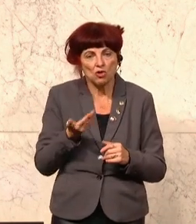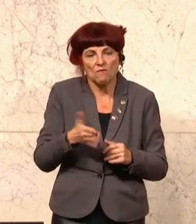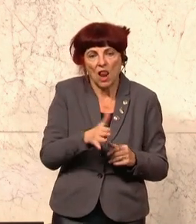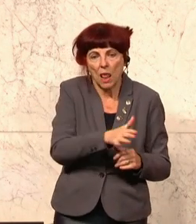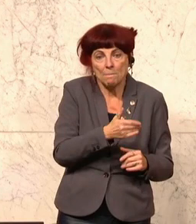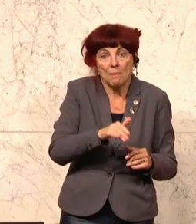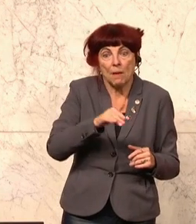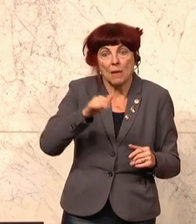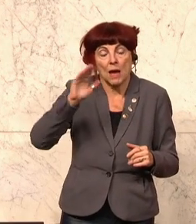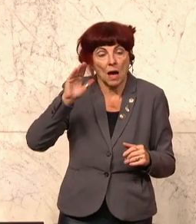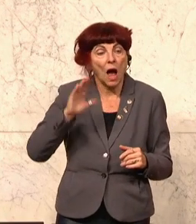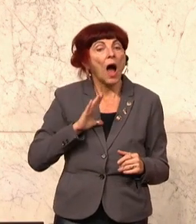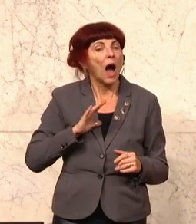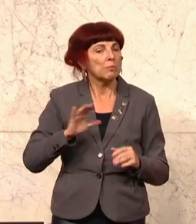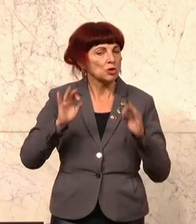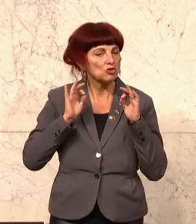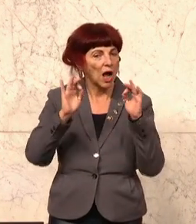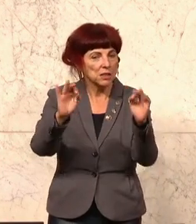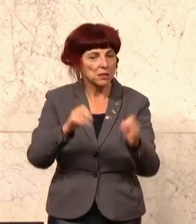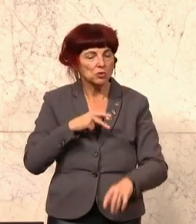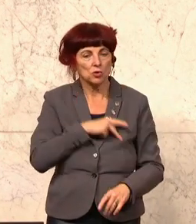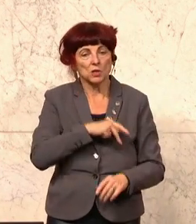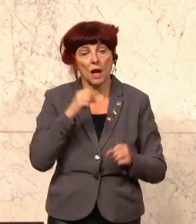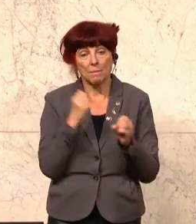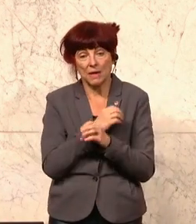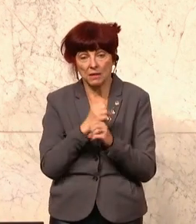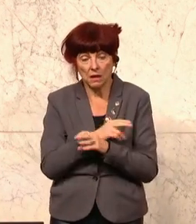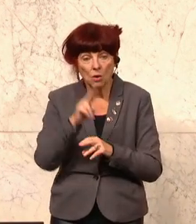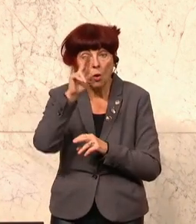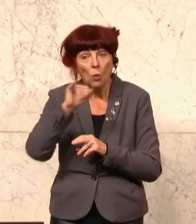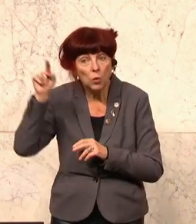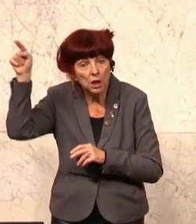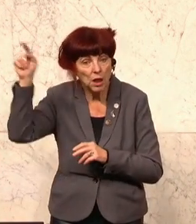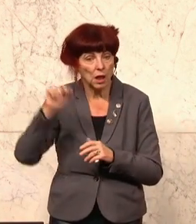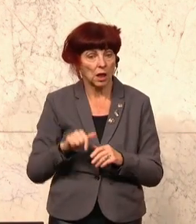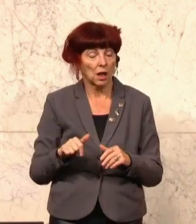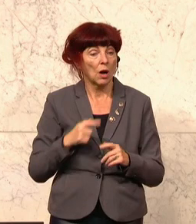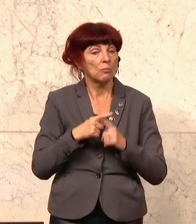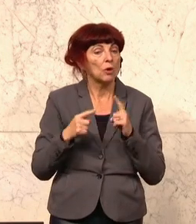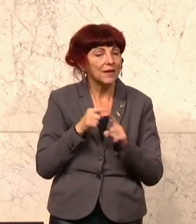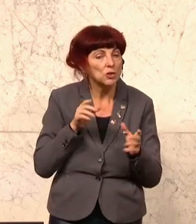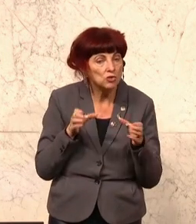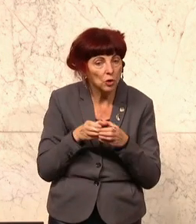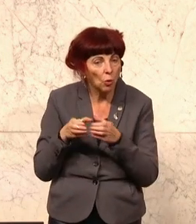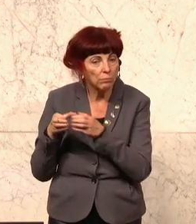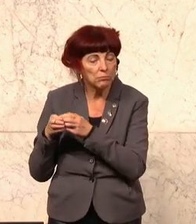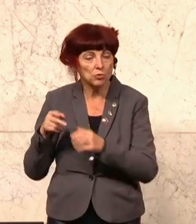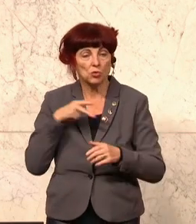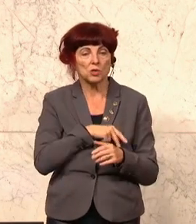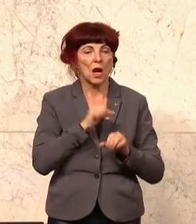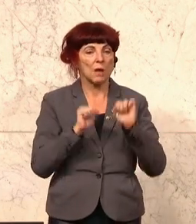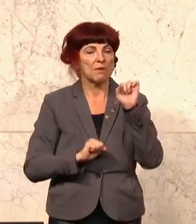wir haben auf den Straßen, in den sozialen Medien, an Universitäten, in politischen Gruppen und sozialen Bewegungen